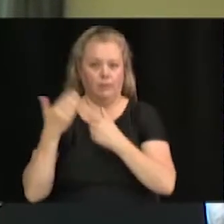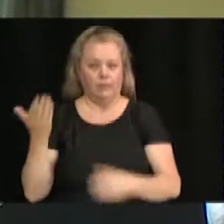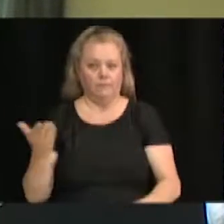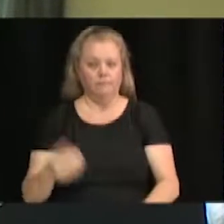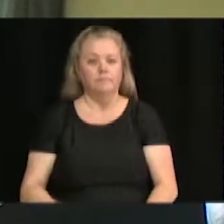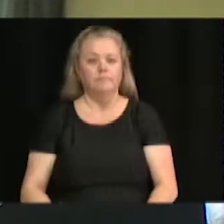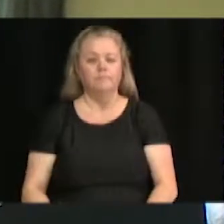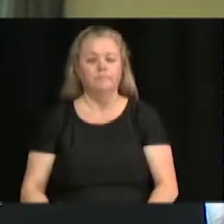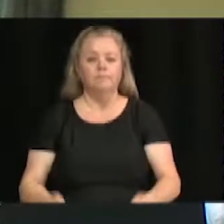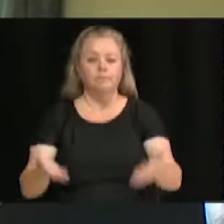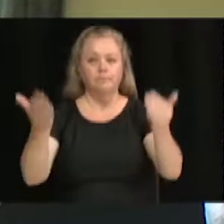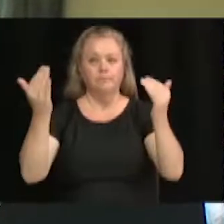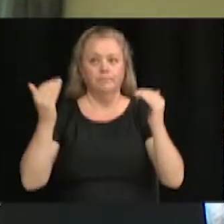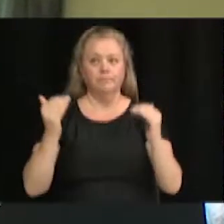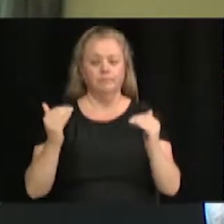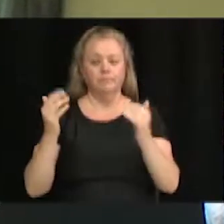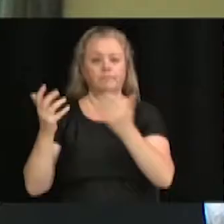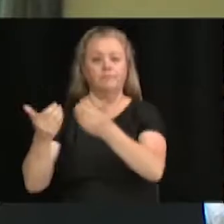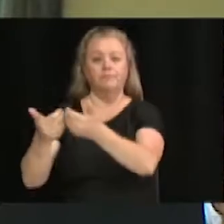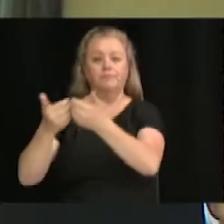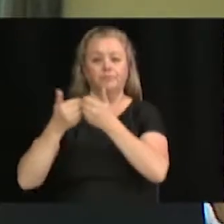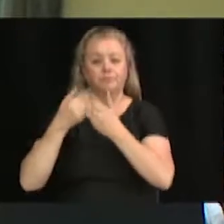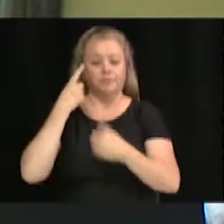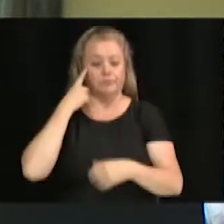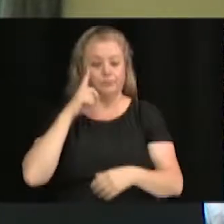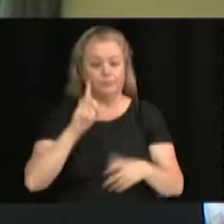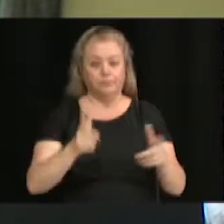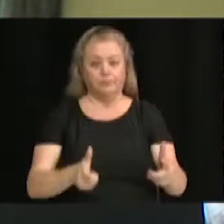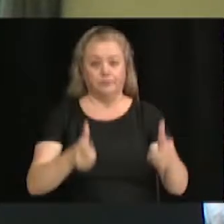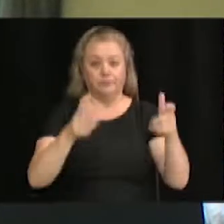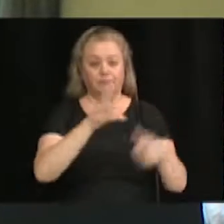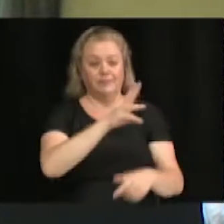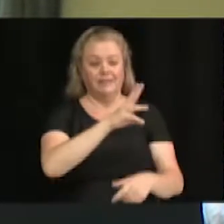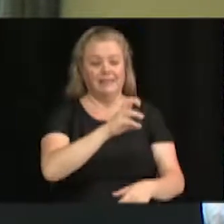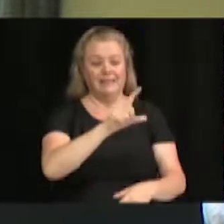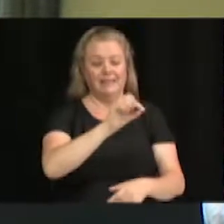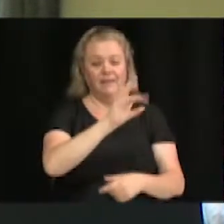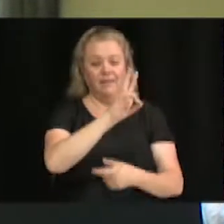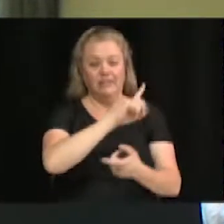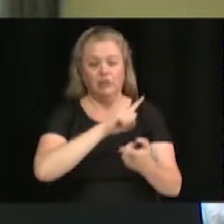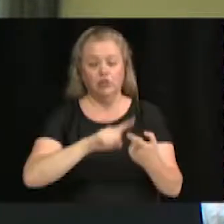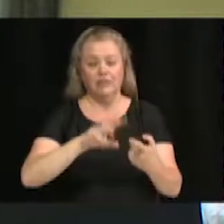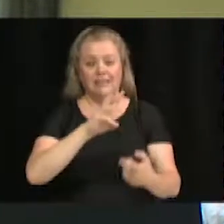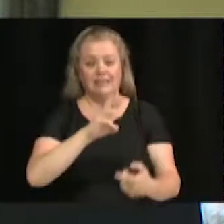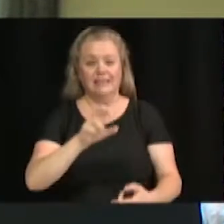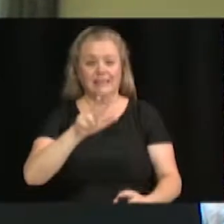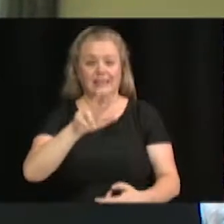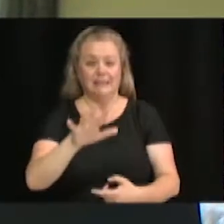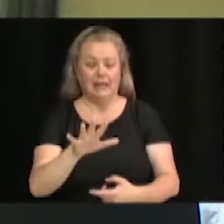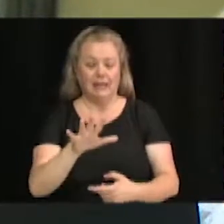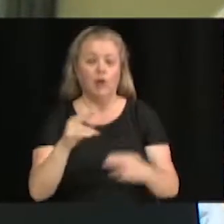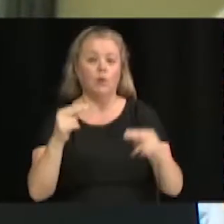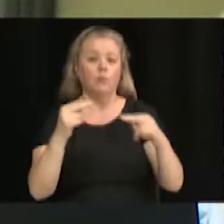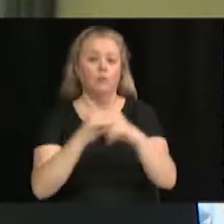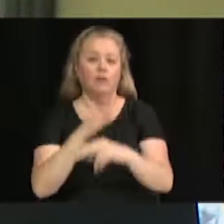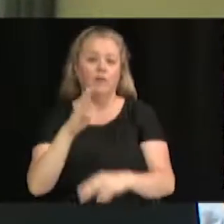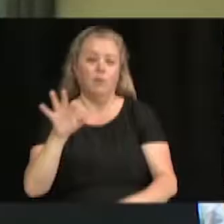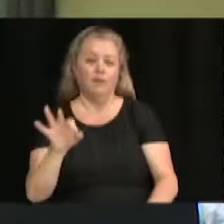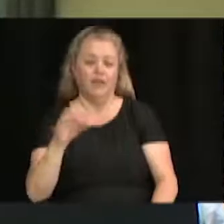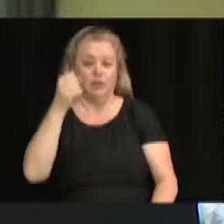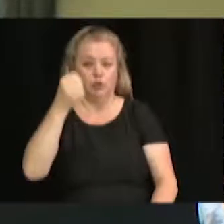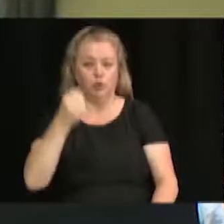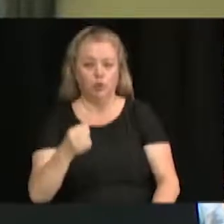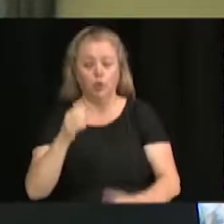Demande pour les immeubles situés au 627 à 635 boulevard des Bois-Francs-Sud, déposé par la compagnie 92